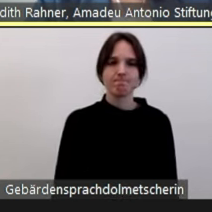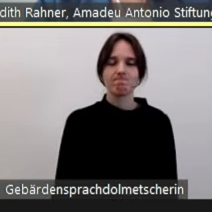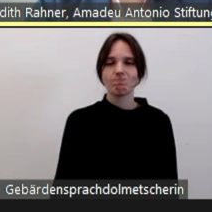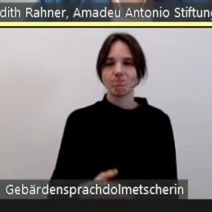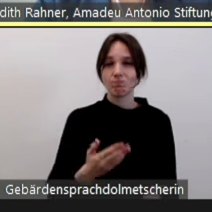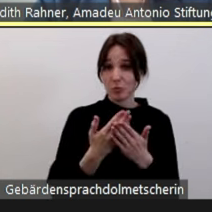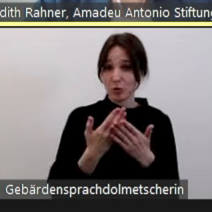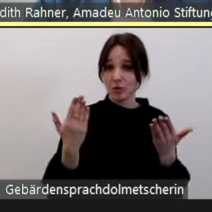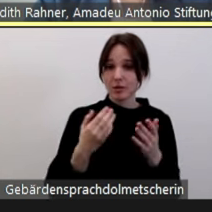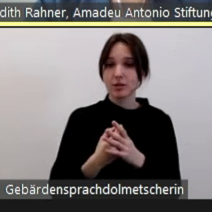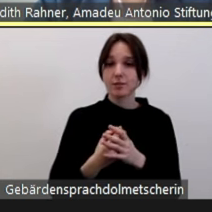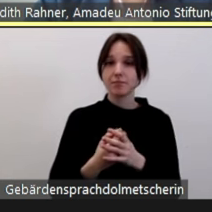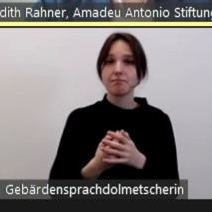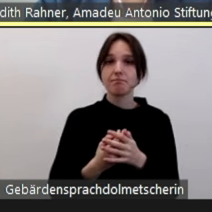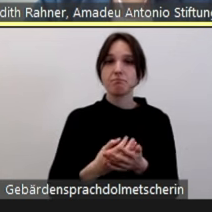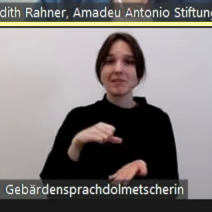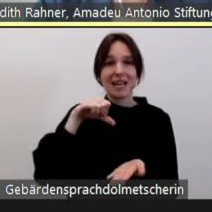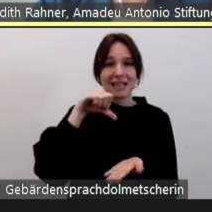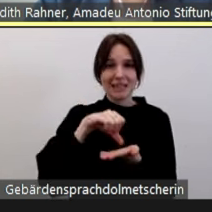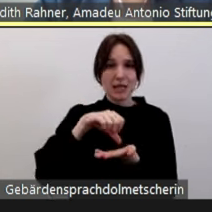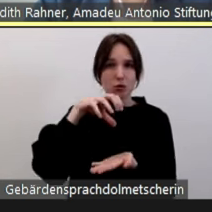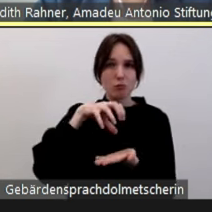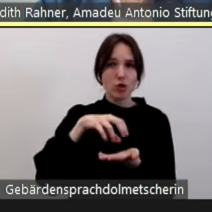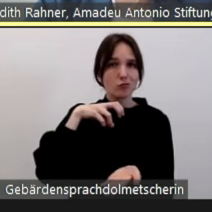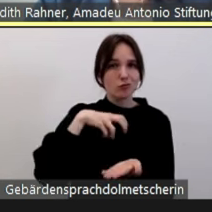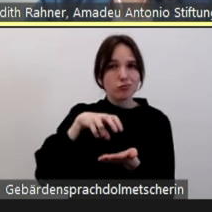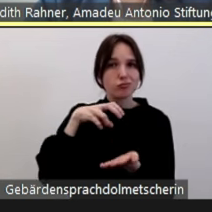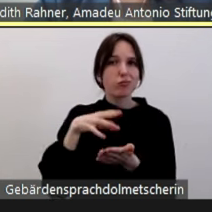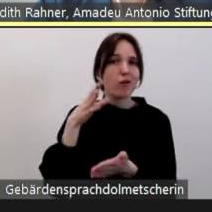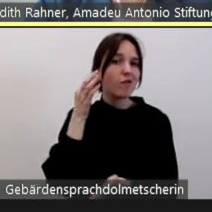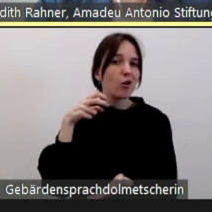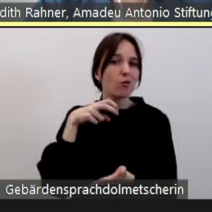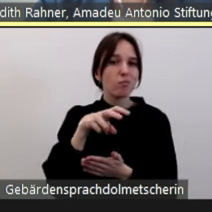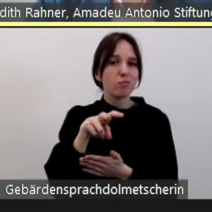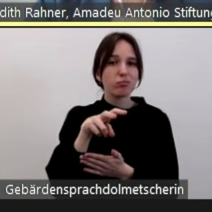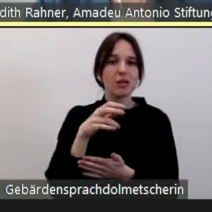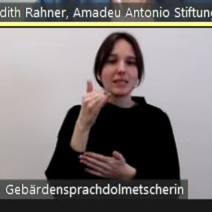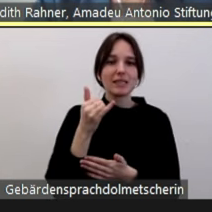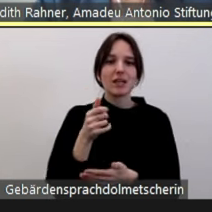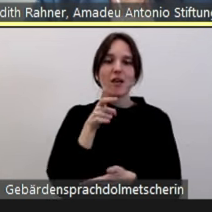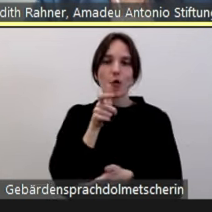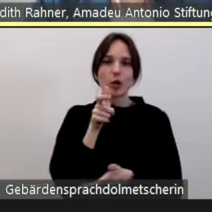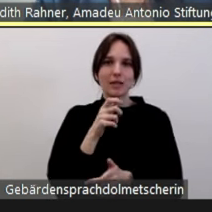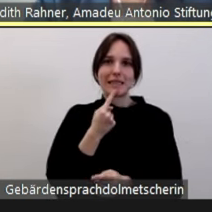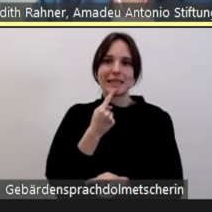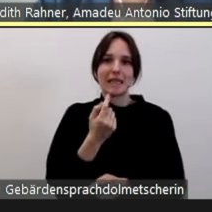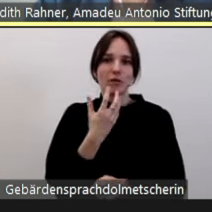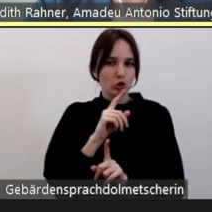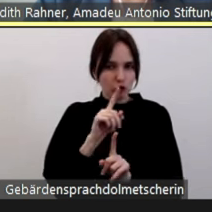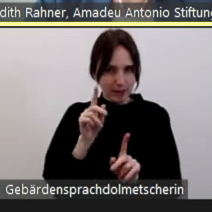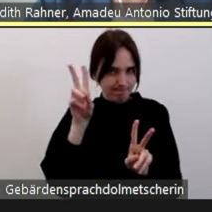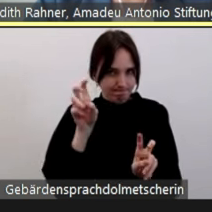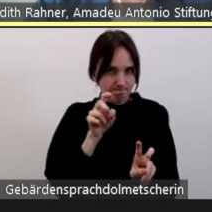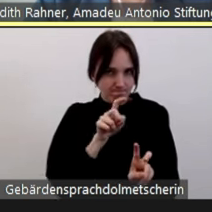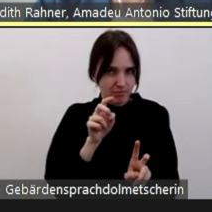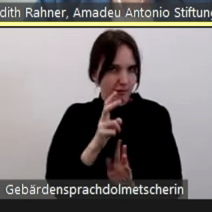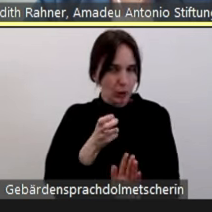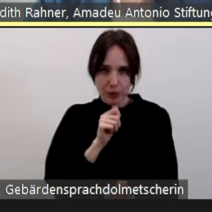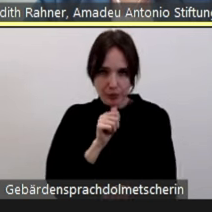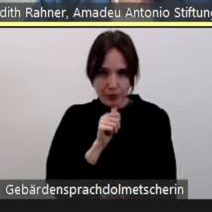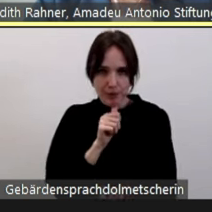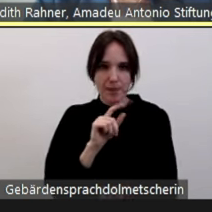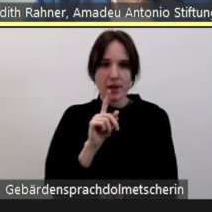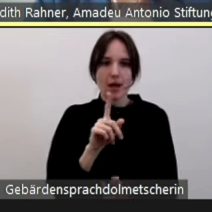Abend in der Innenstadt plötzlich und ohne Vorwarnung von hinten heftig mit den Worten, das wiederhole ich jetzt nicht, in den Rücken gestoßen, so dass sie hinfällt und sich